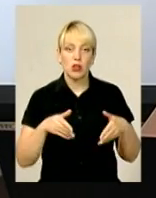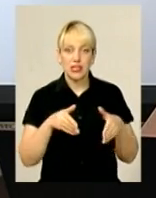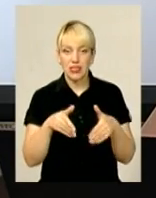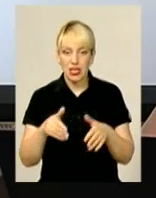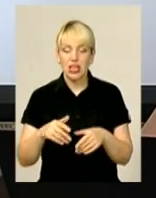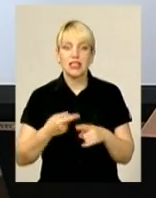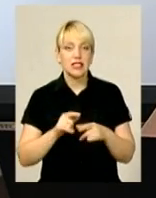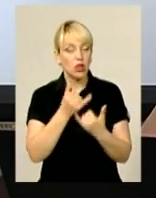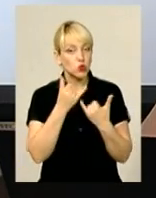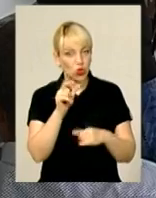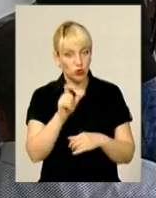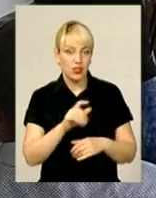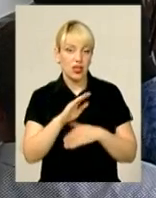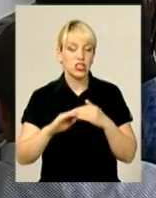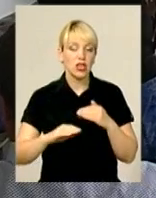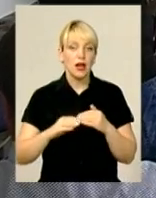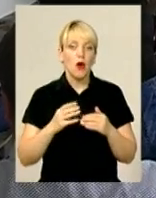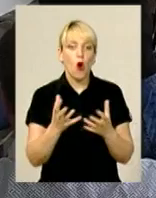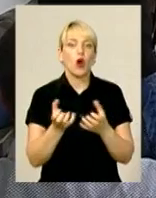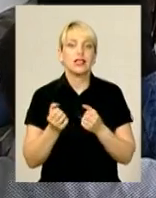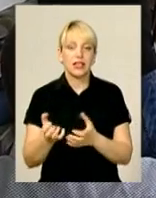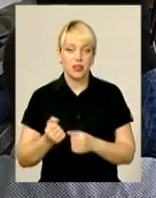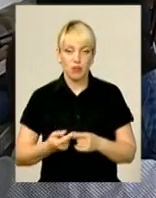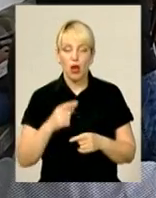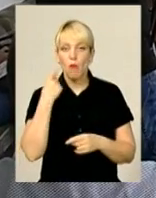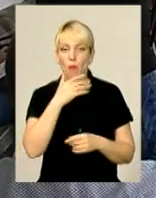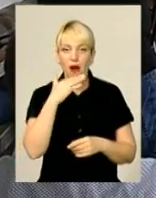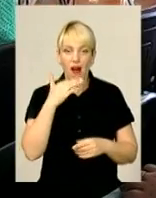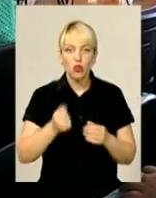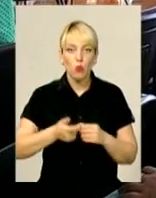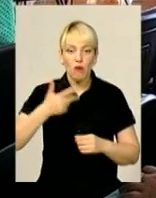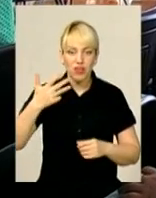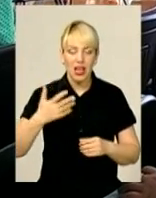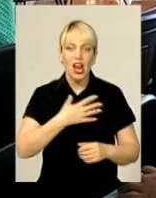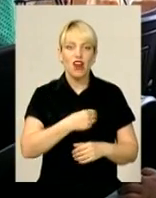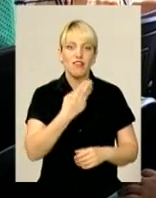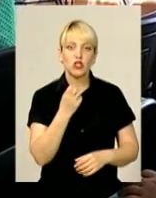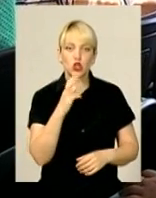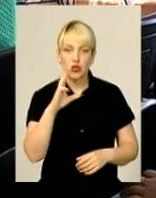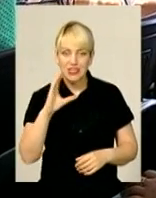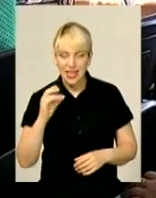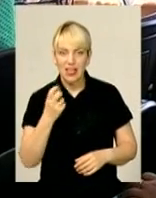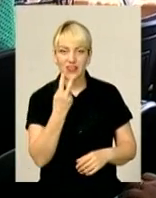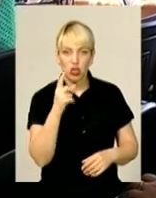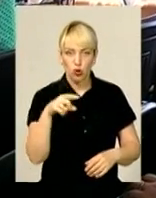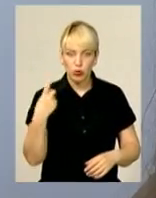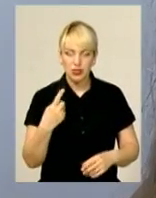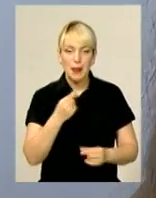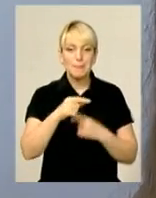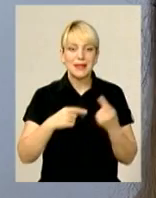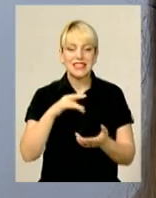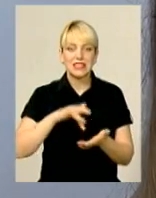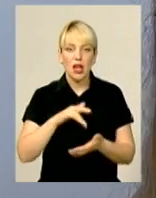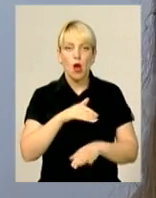через юридичні особи отримала. Мова про багатоповерхівку по вулиці Львівське шосе 12-1, бізнес-центр по вулиці Подільська